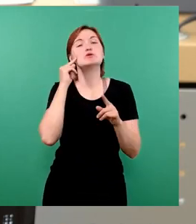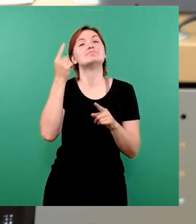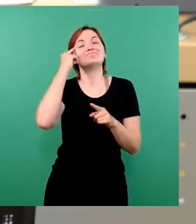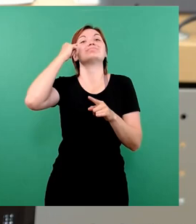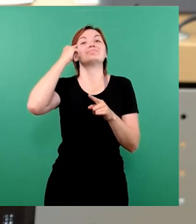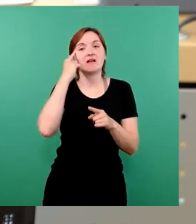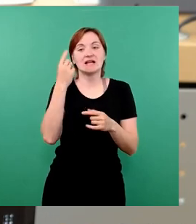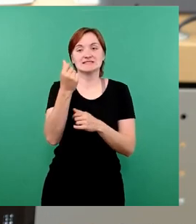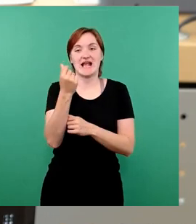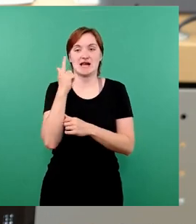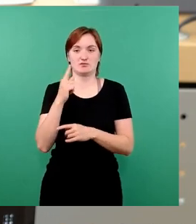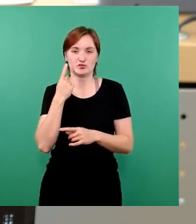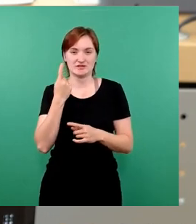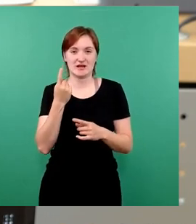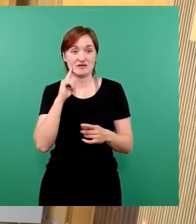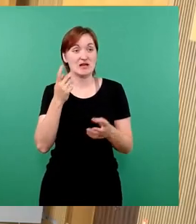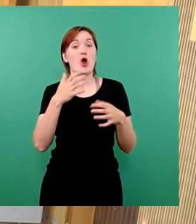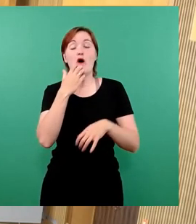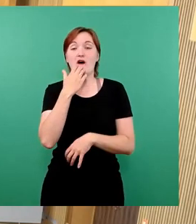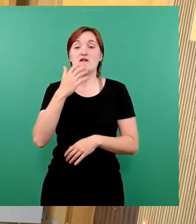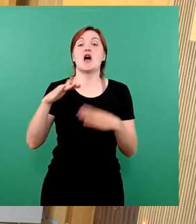Haushalt wieder auf solide Beine stellen. Danke.